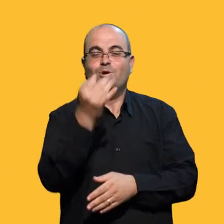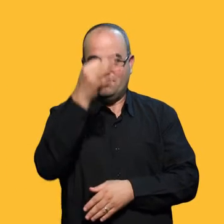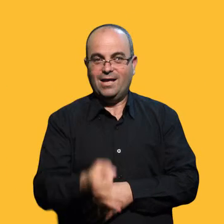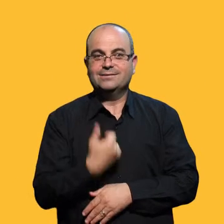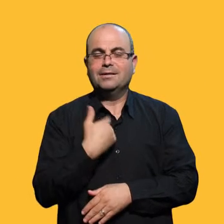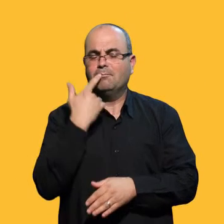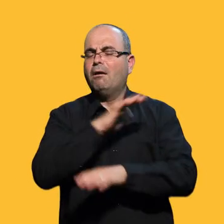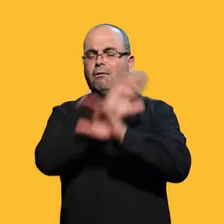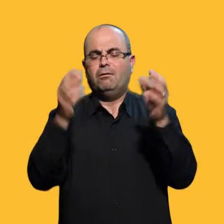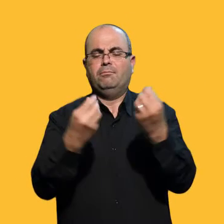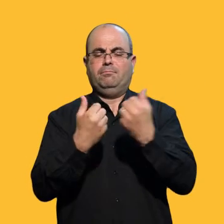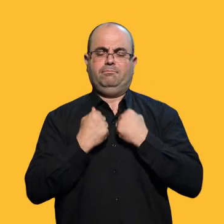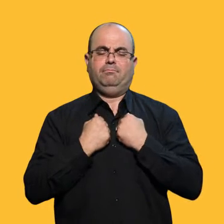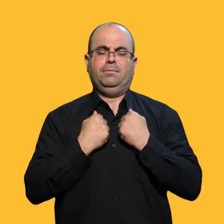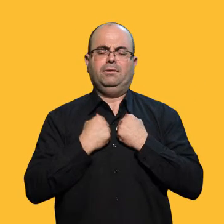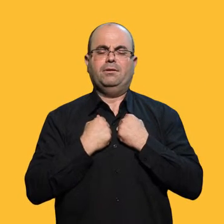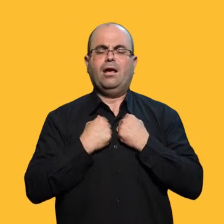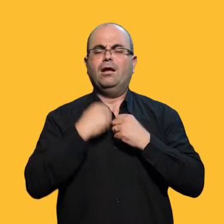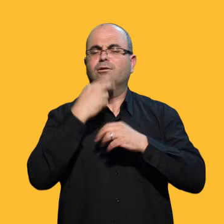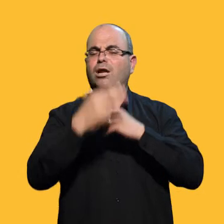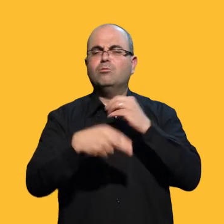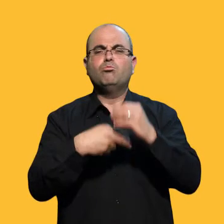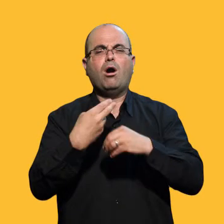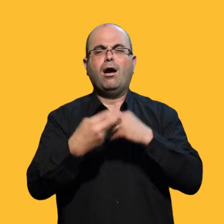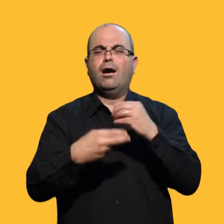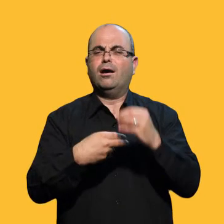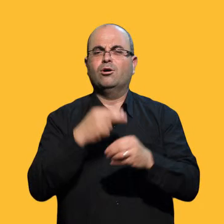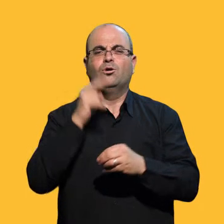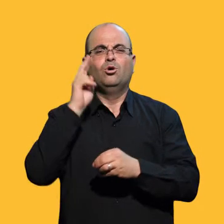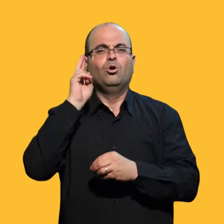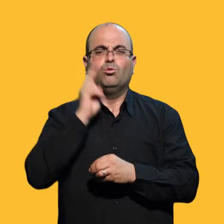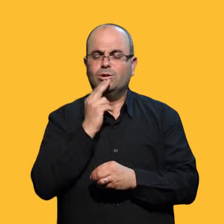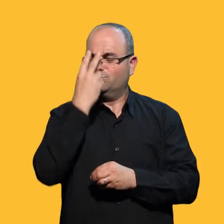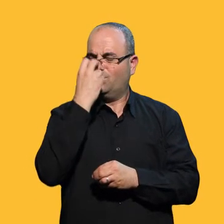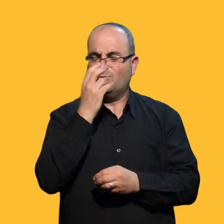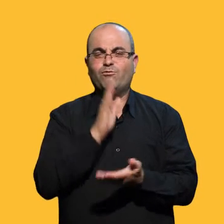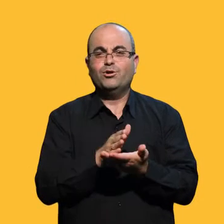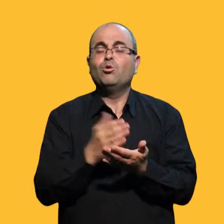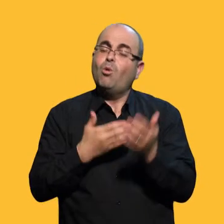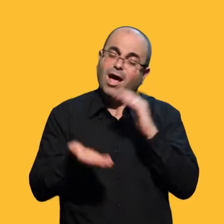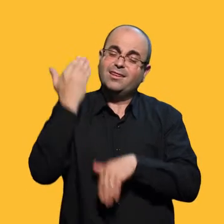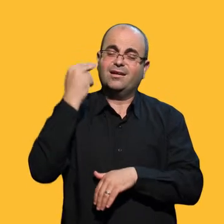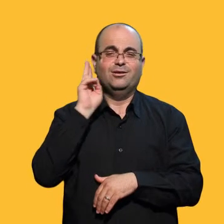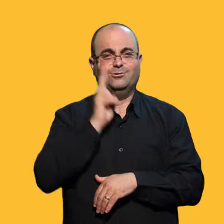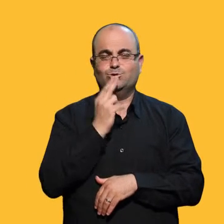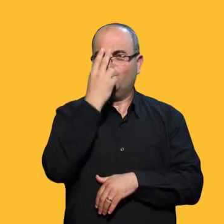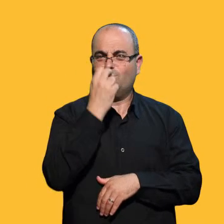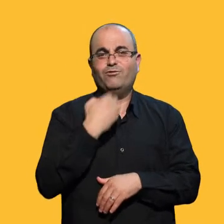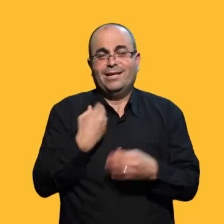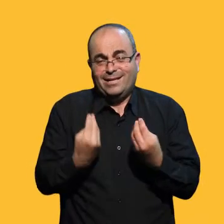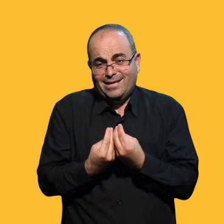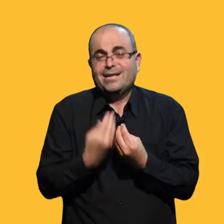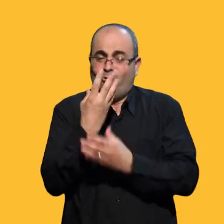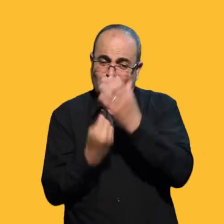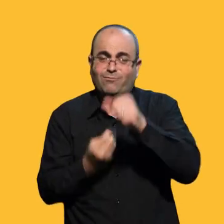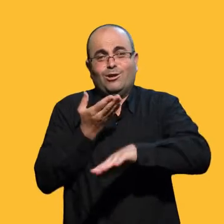معنا في توفير أكبر قدر ممكن من الخدمات الصحية لجميع الأشخاص ذوي الإعاقة على قدم المساوى لنا ولأسرنا